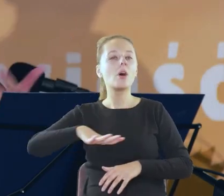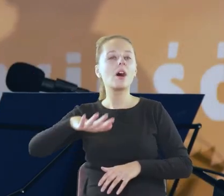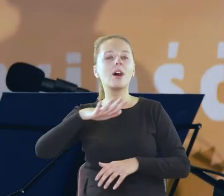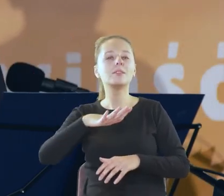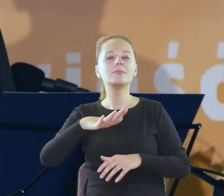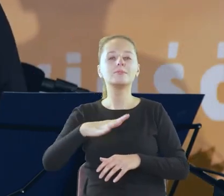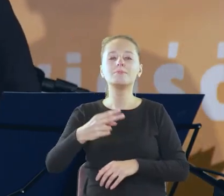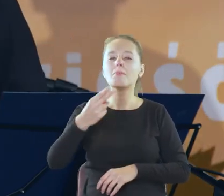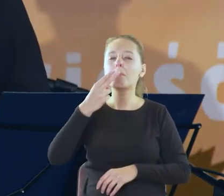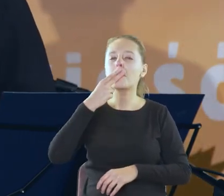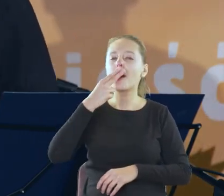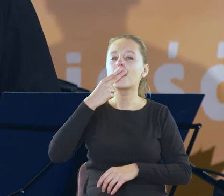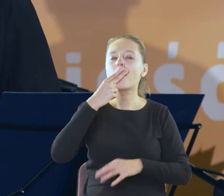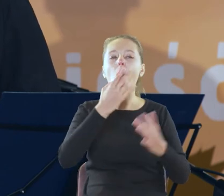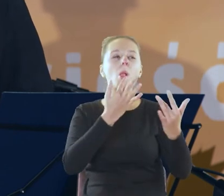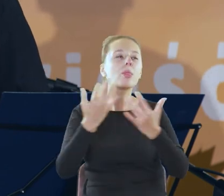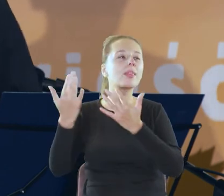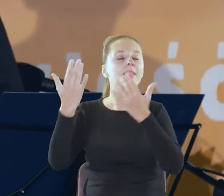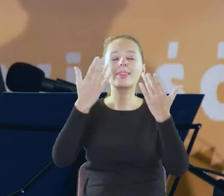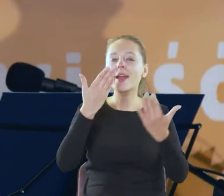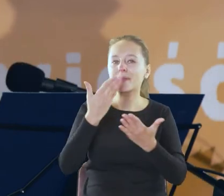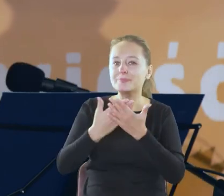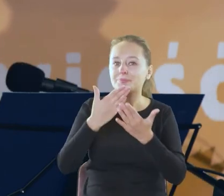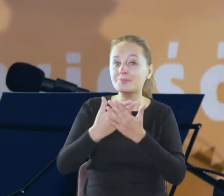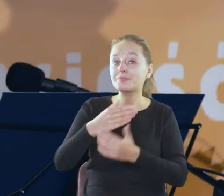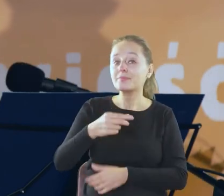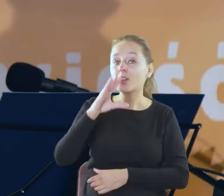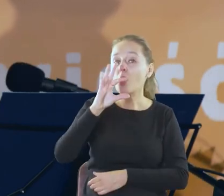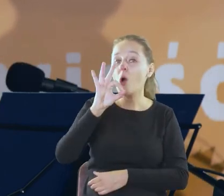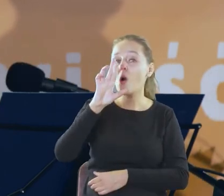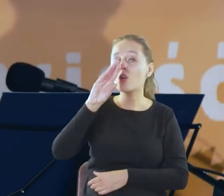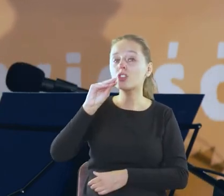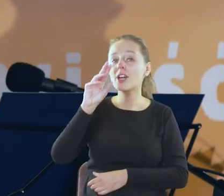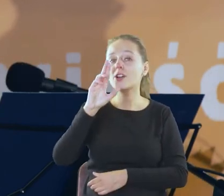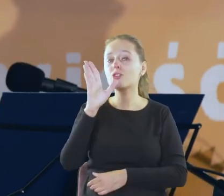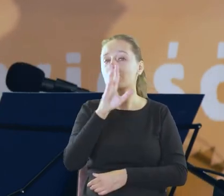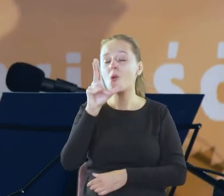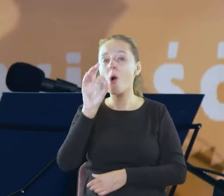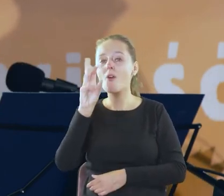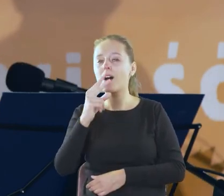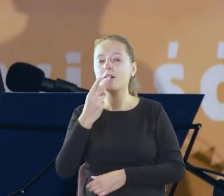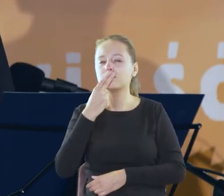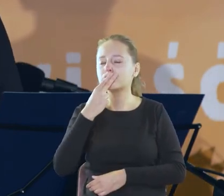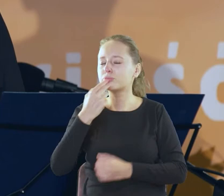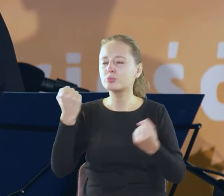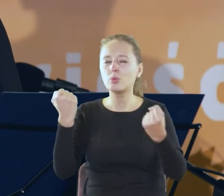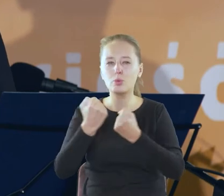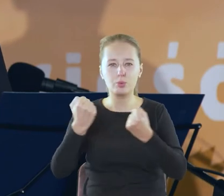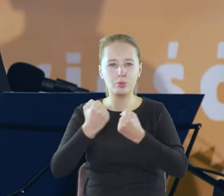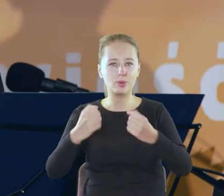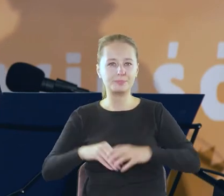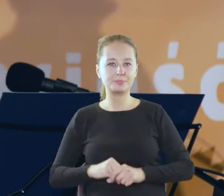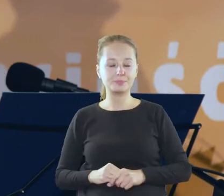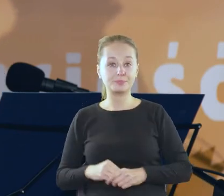papierosowego dymu ponieważ Eliza Orzeszkowa paliła jak smog jedno tylko